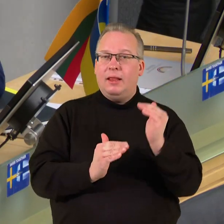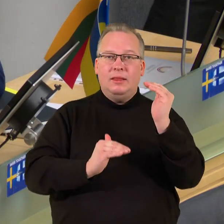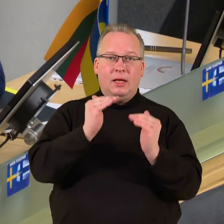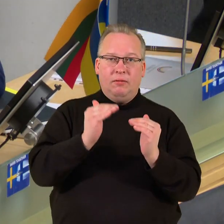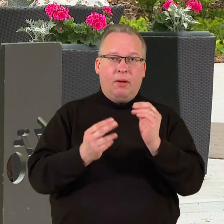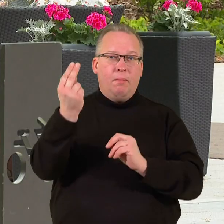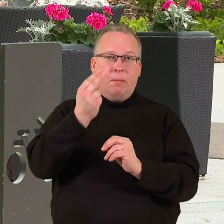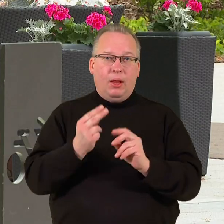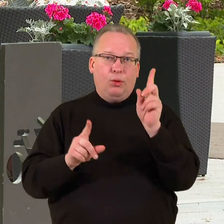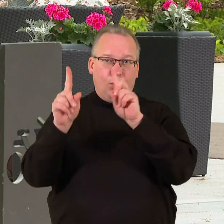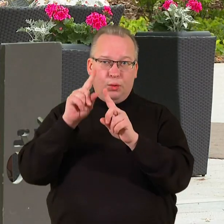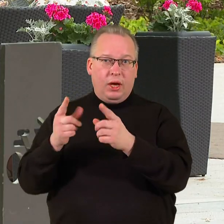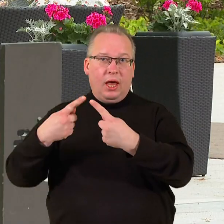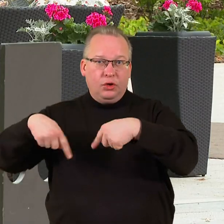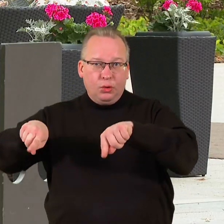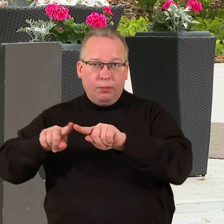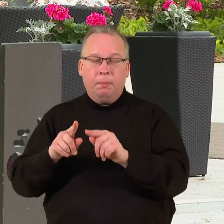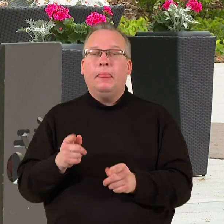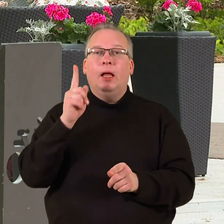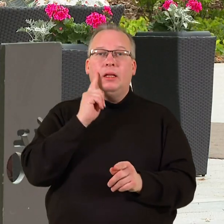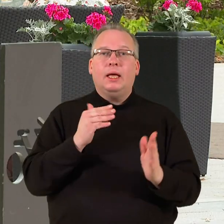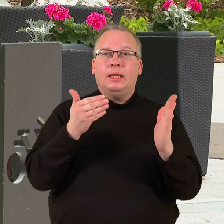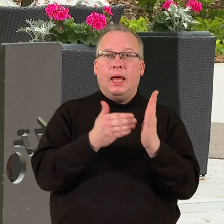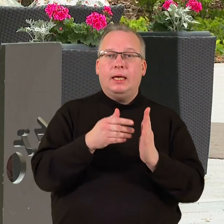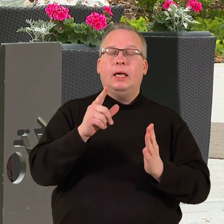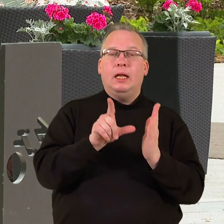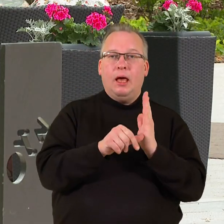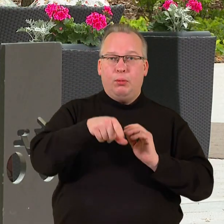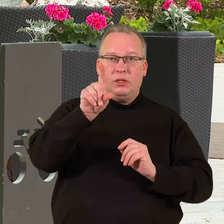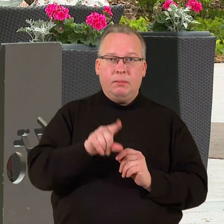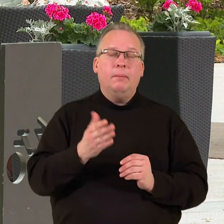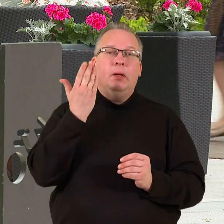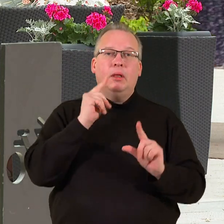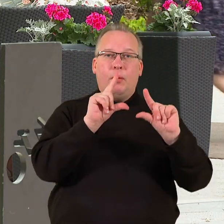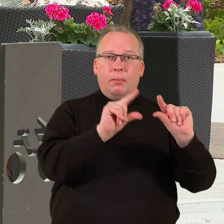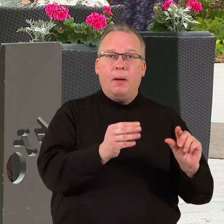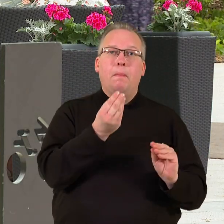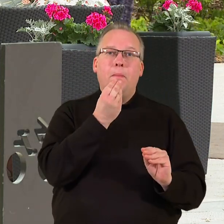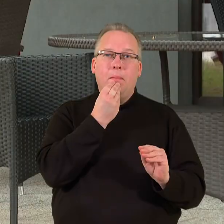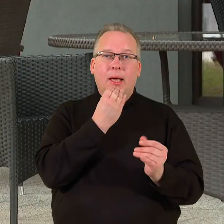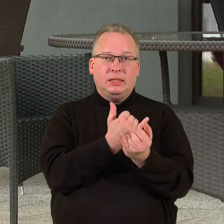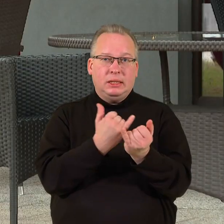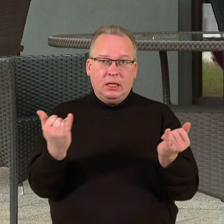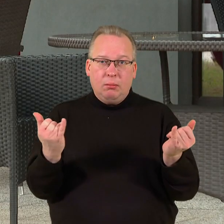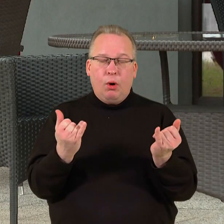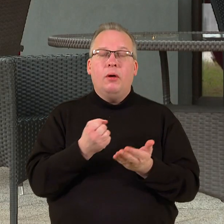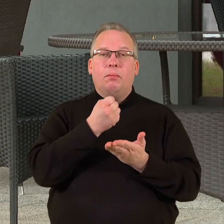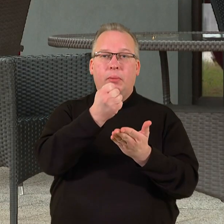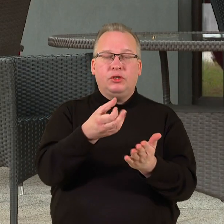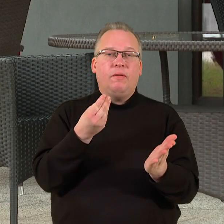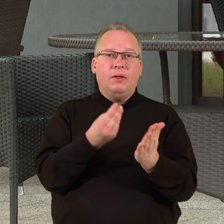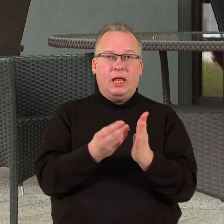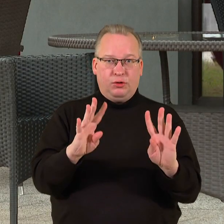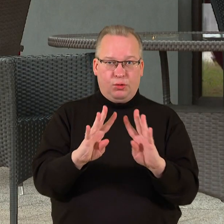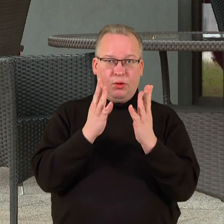menų kuriejų. Laikinai iki Liepos pirmosios pėvėm lengvata numatytą ir maitinimo verslui, nors siemo biudžeto ir finansų